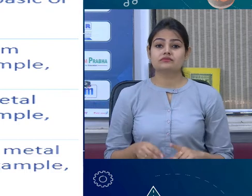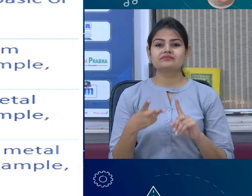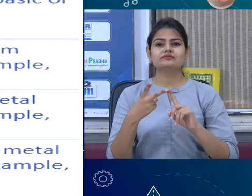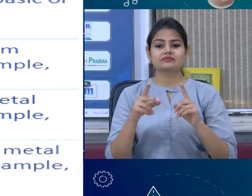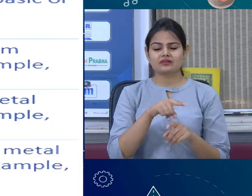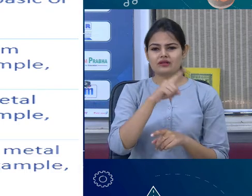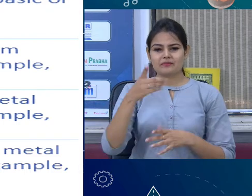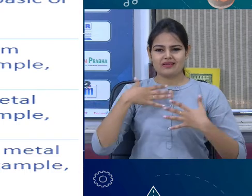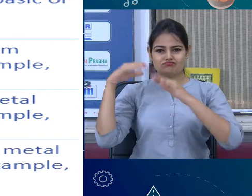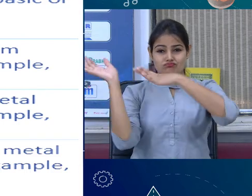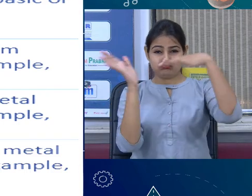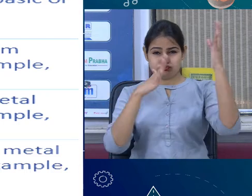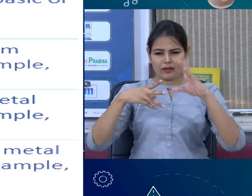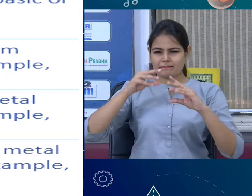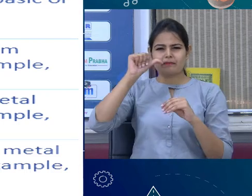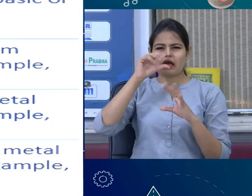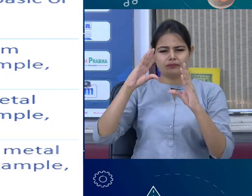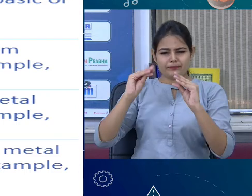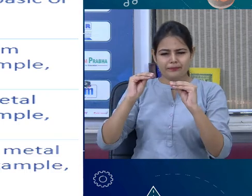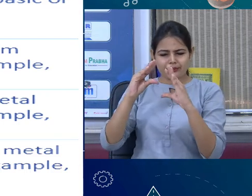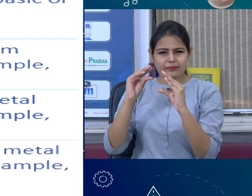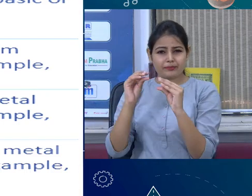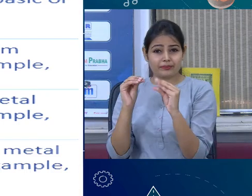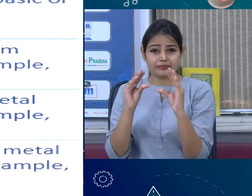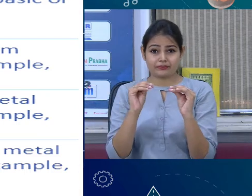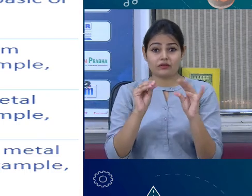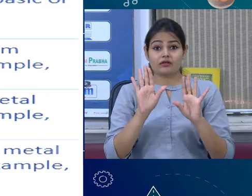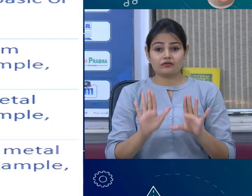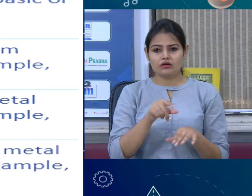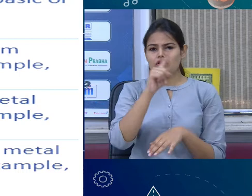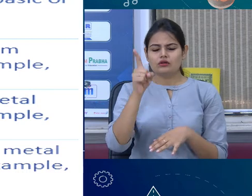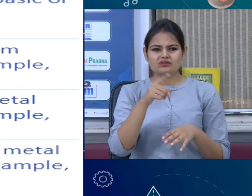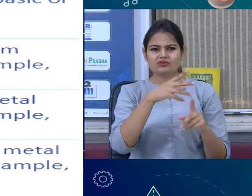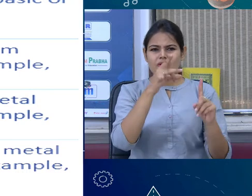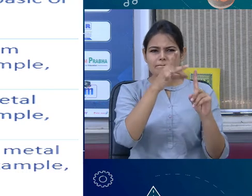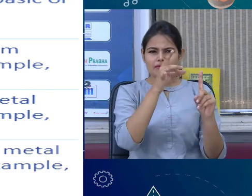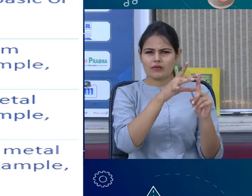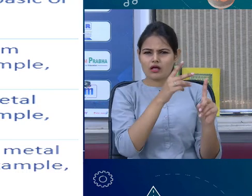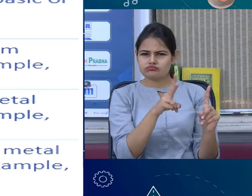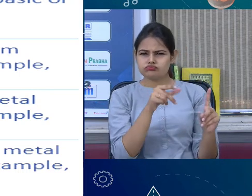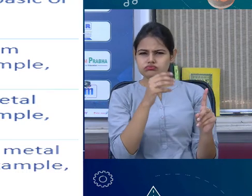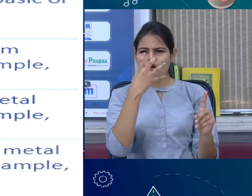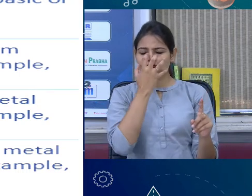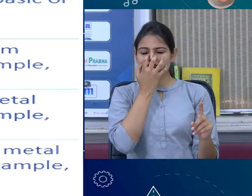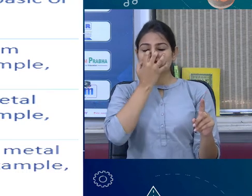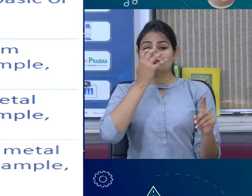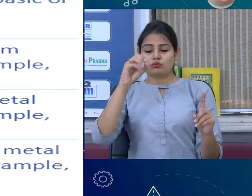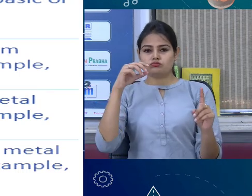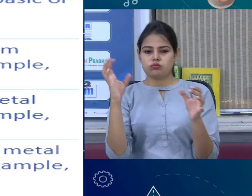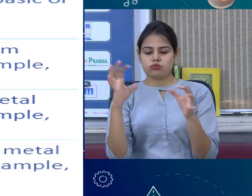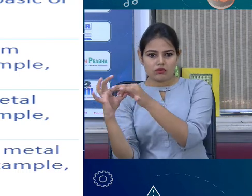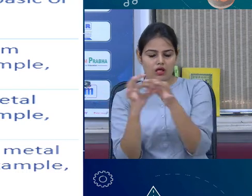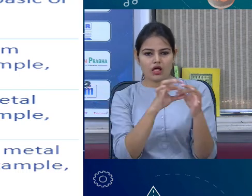अपता है, so this water vapor that is present in the air will react with metal to give corresponding hydroxide and hydrogen gas.